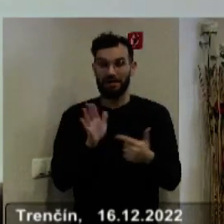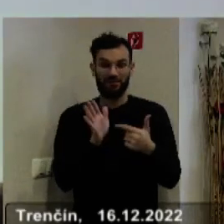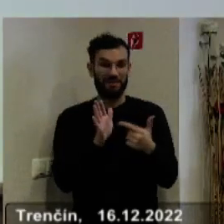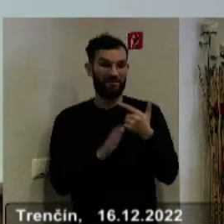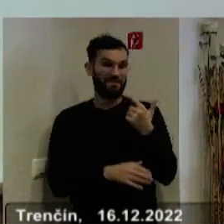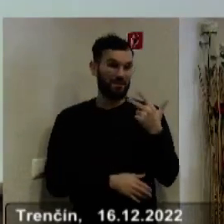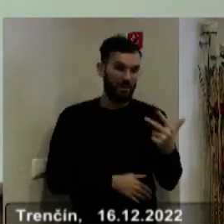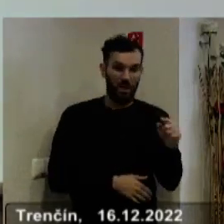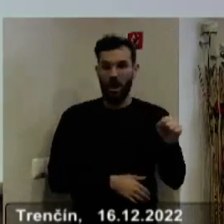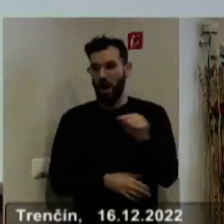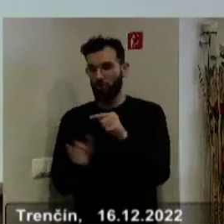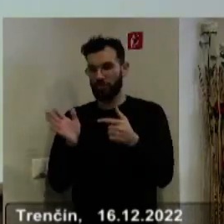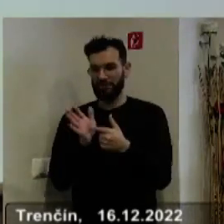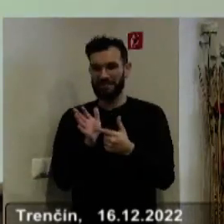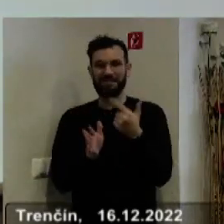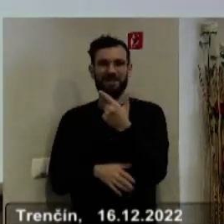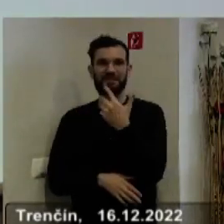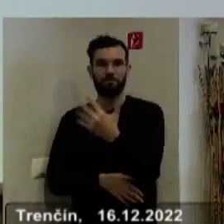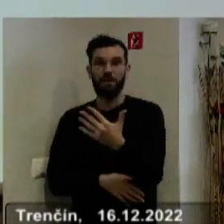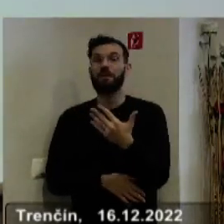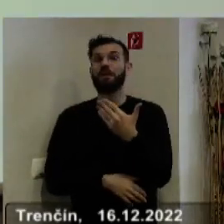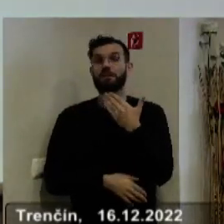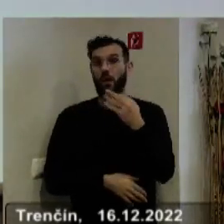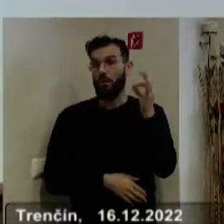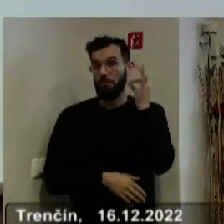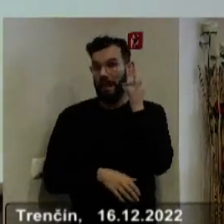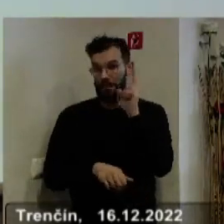23 až 25. Ďakujem pekne za pozornosť.